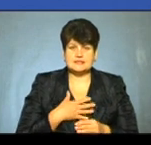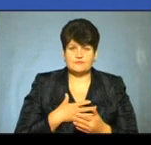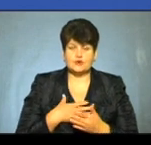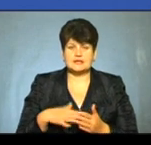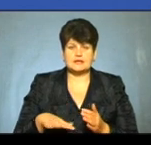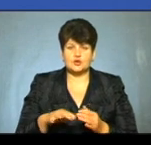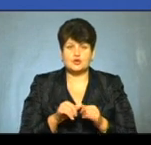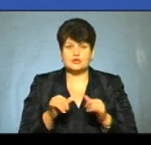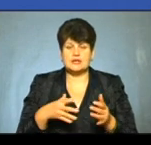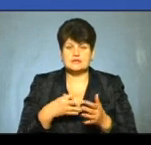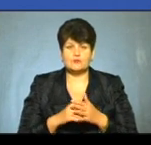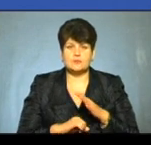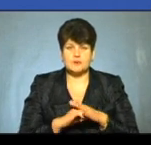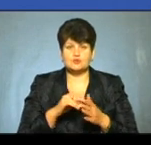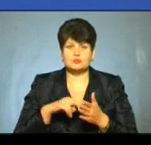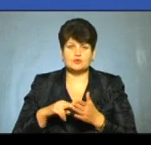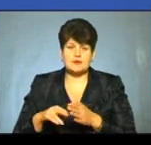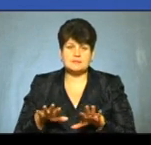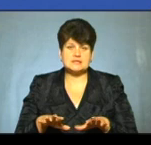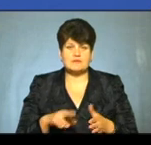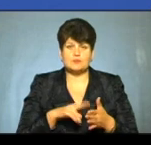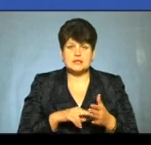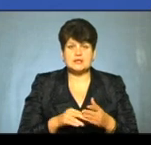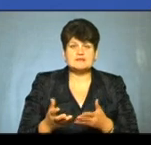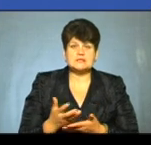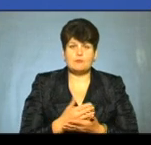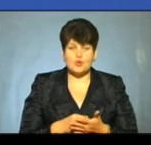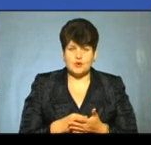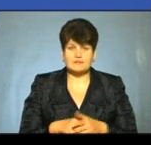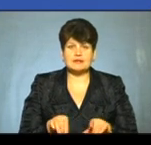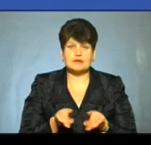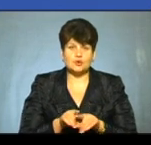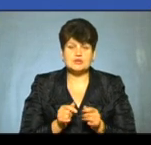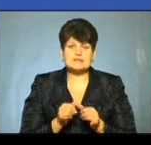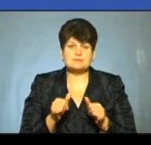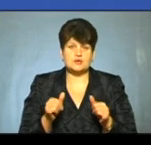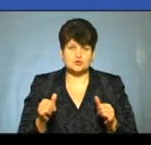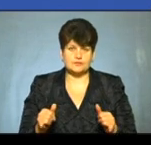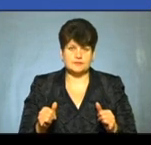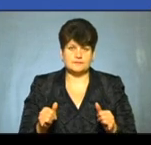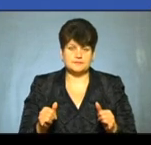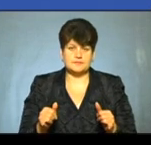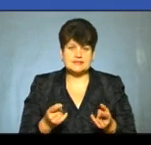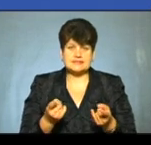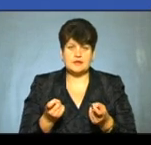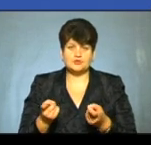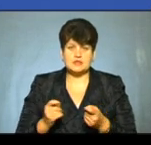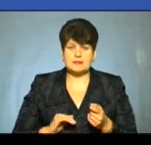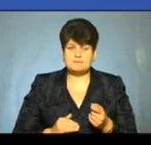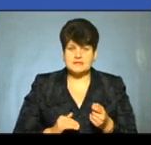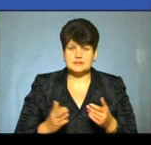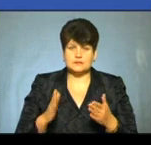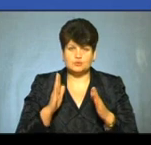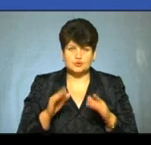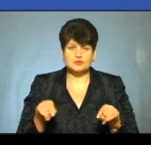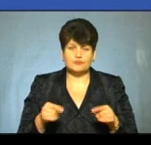розширяли свою базу оподаткування, місцевих податків і зборів, а також залучали бізнеси,